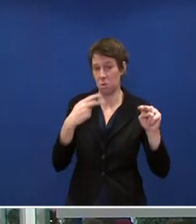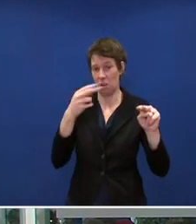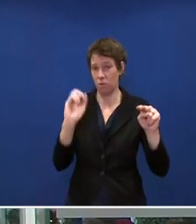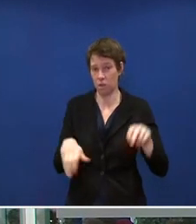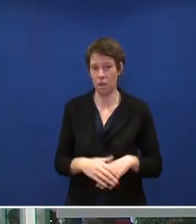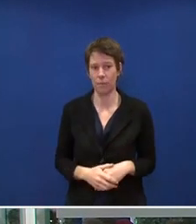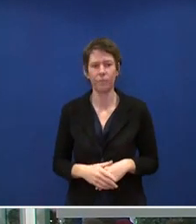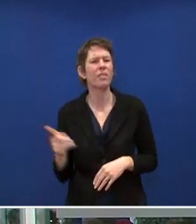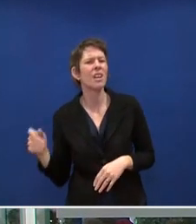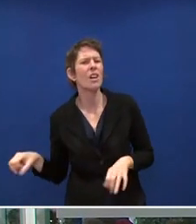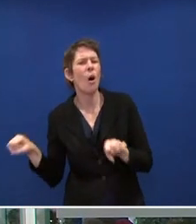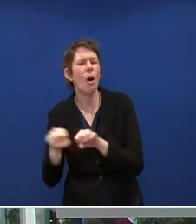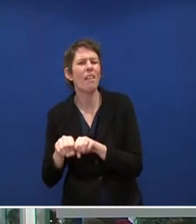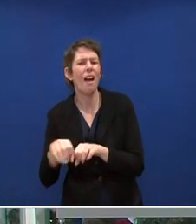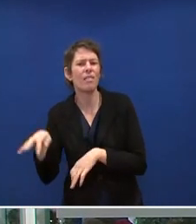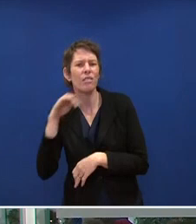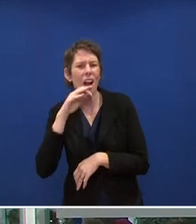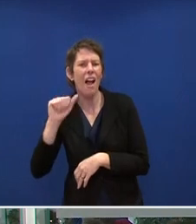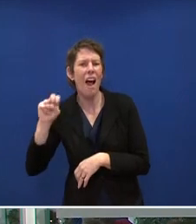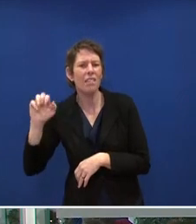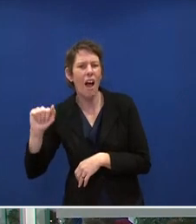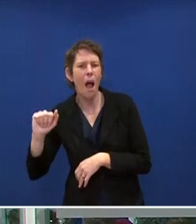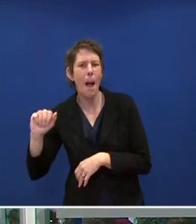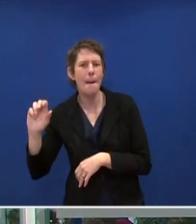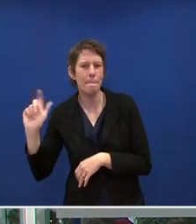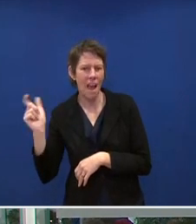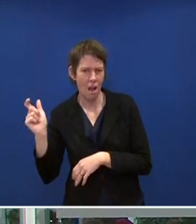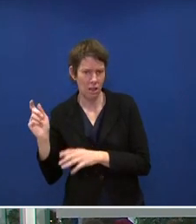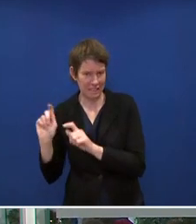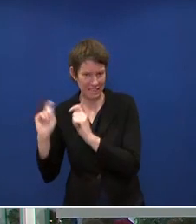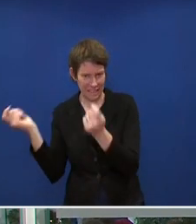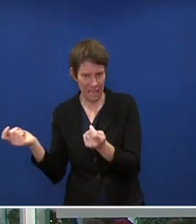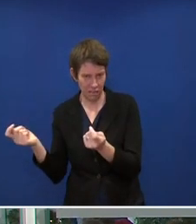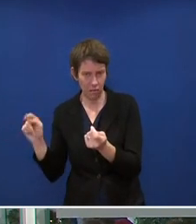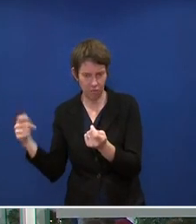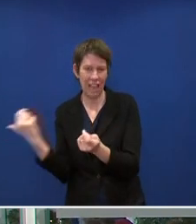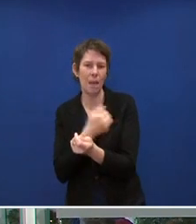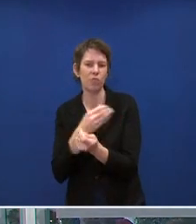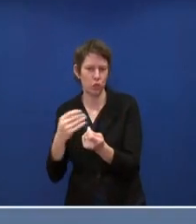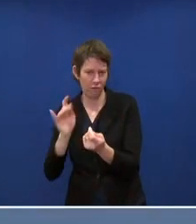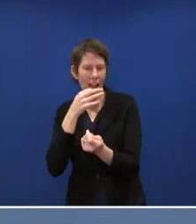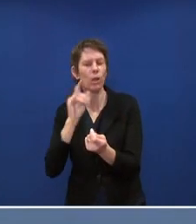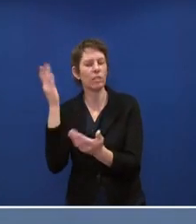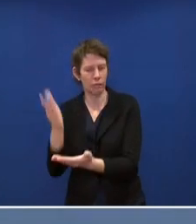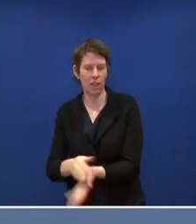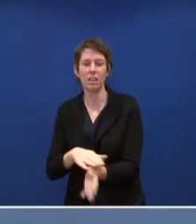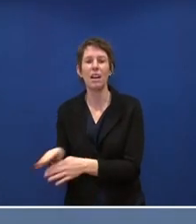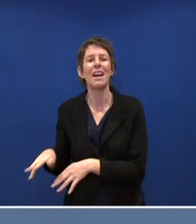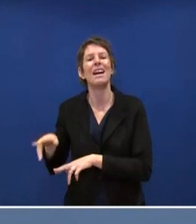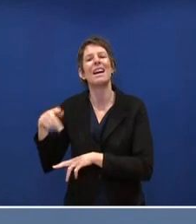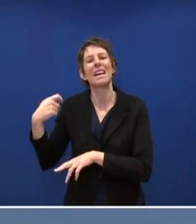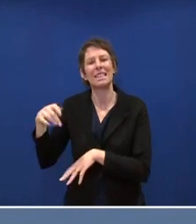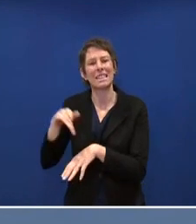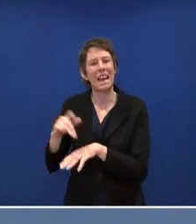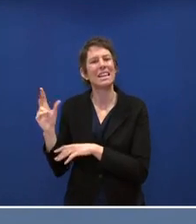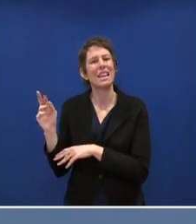Mit der Online-Frage von Anna Mayer. Die Zeit möchte ich den Komplex Impfstoff dann auch beenden. Ende November sagte die Kanzlerin bei einem digitalen